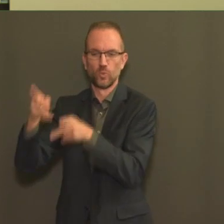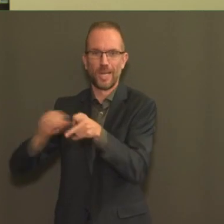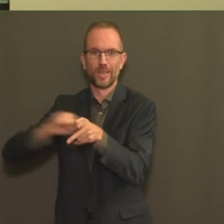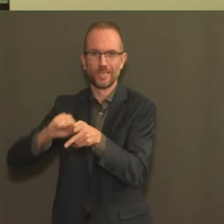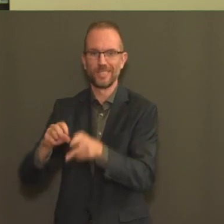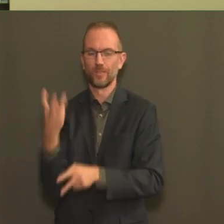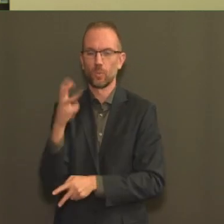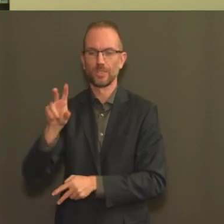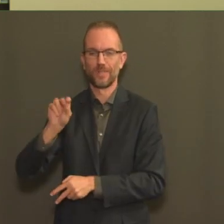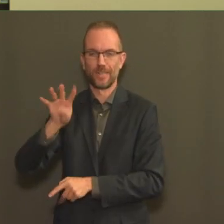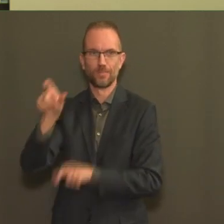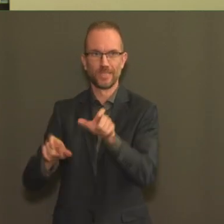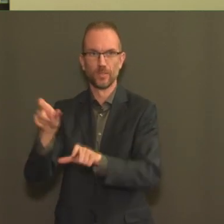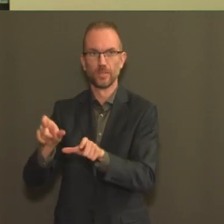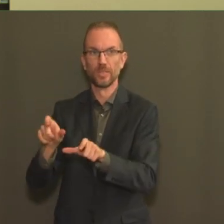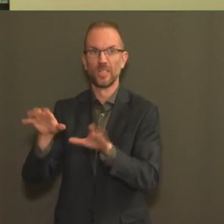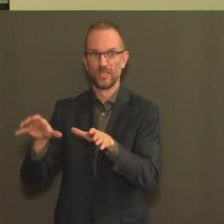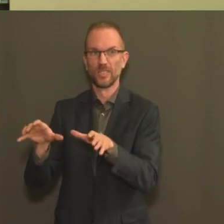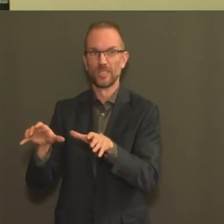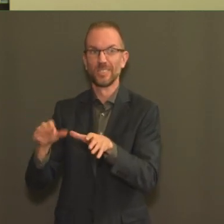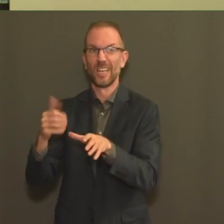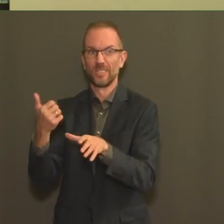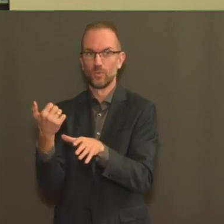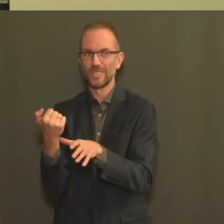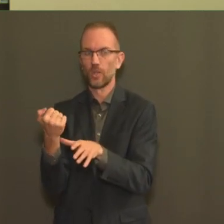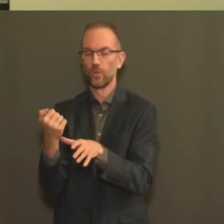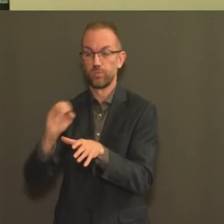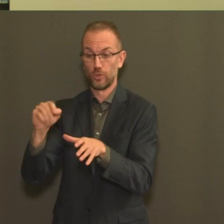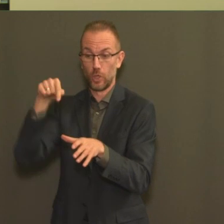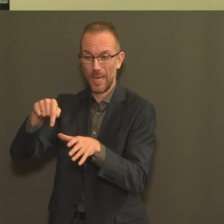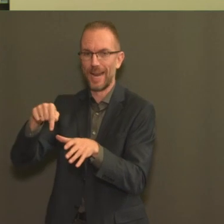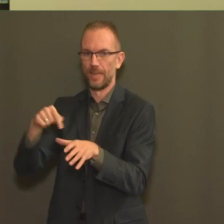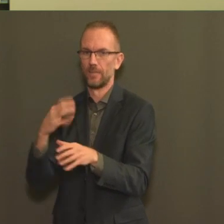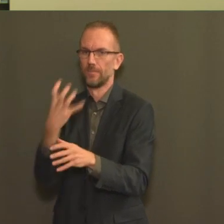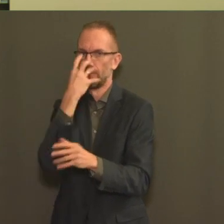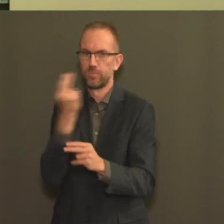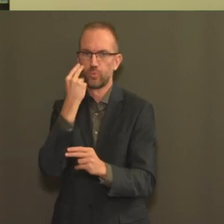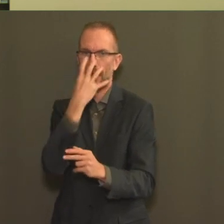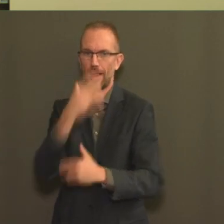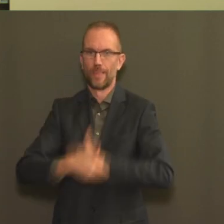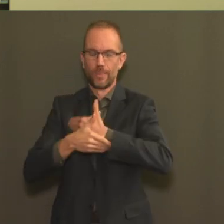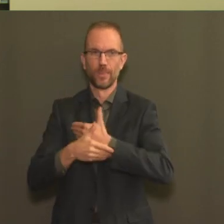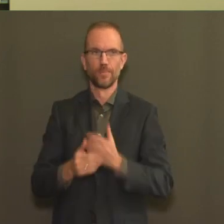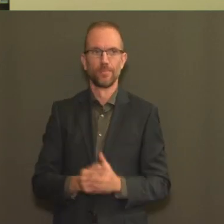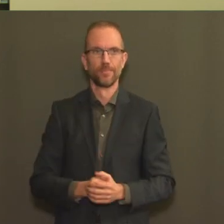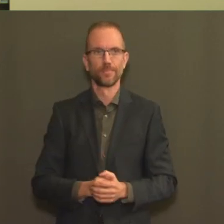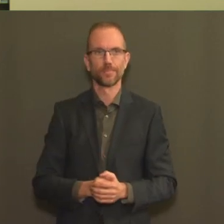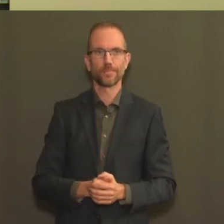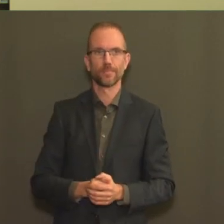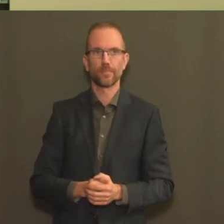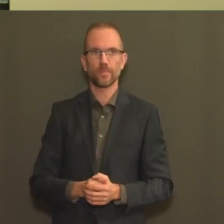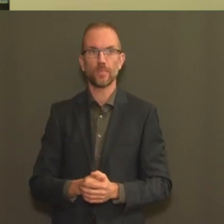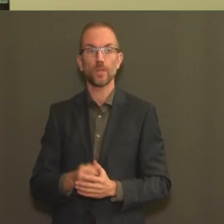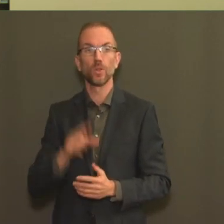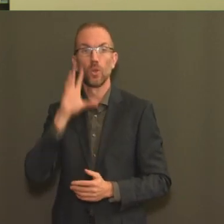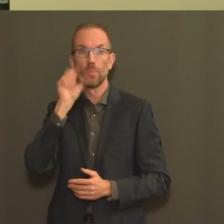respiration artificielle. Le nombre total des patients hospitalisés, vous l'avez remarqué, est parfois un peu à la hausse, parfois